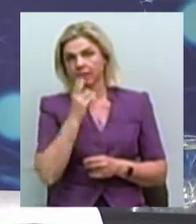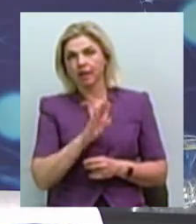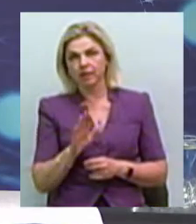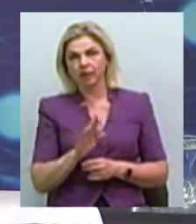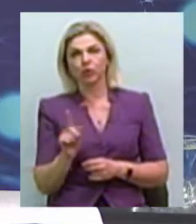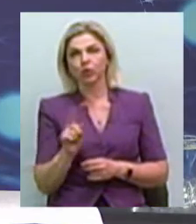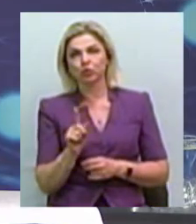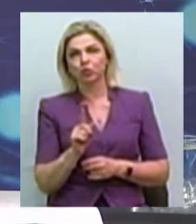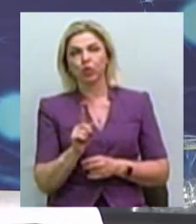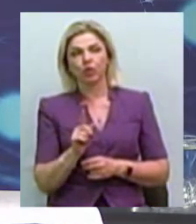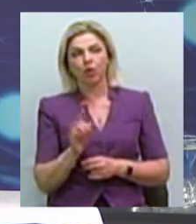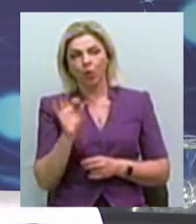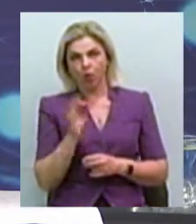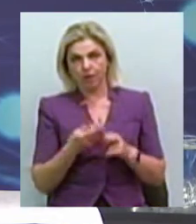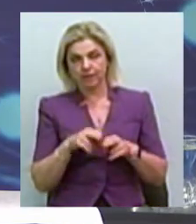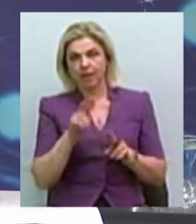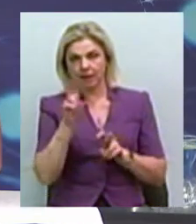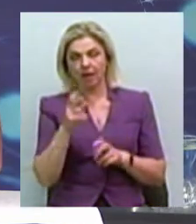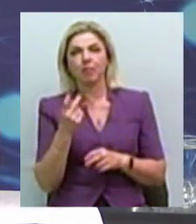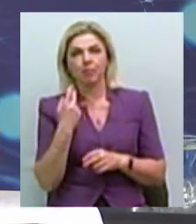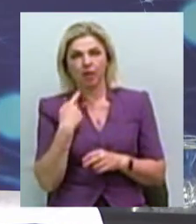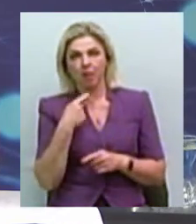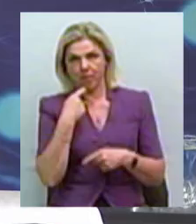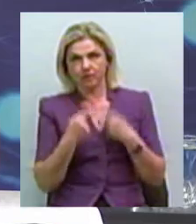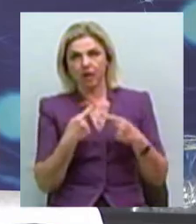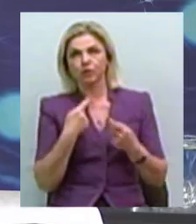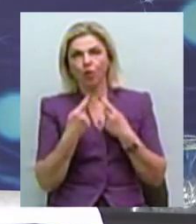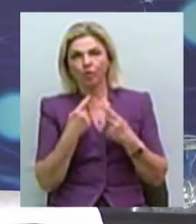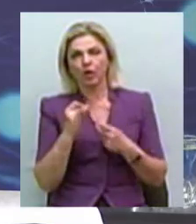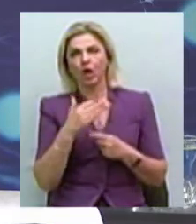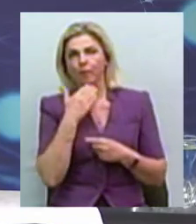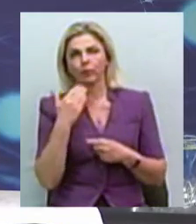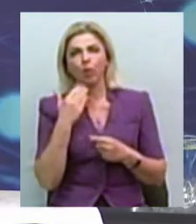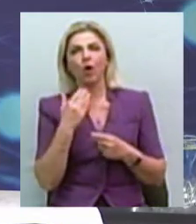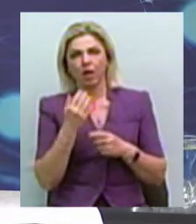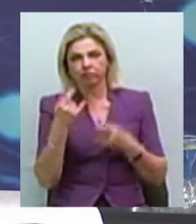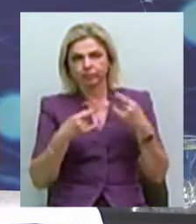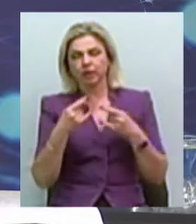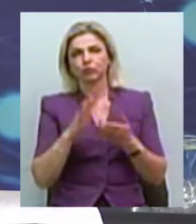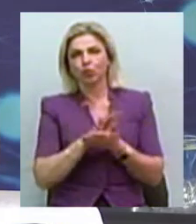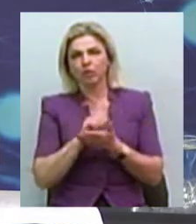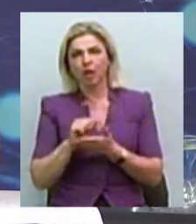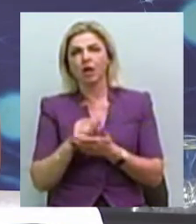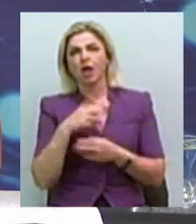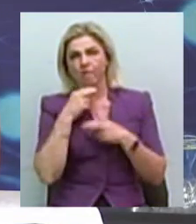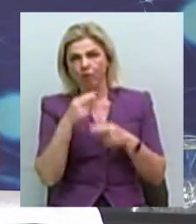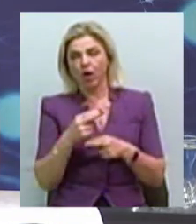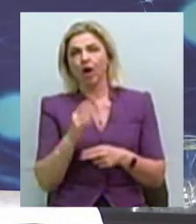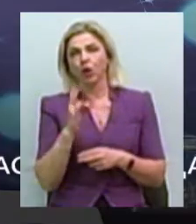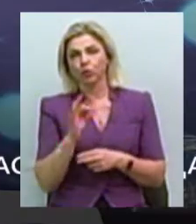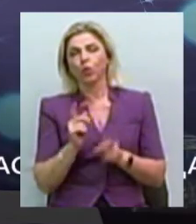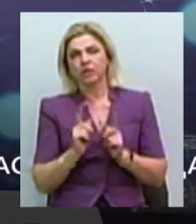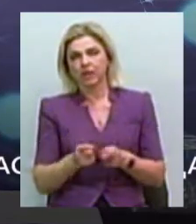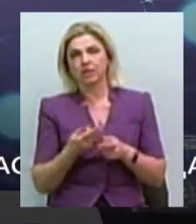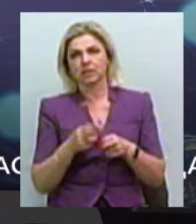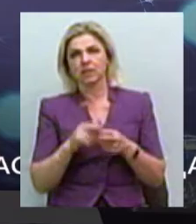що про неї ми так багато говоримо, інформаційний простір зараз на це звертає багато уваги, але дійсно ця проблема залишається, на жаль, вона